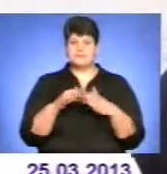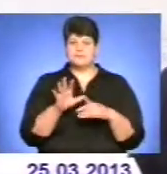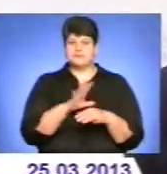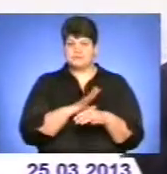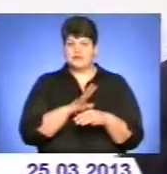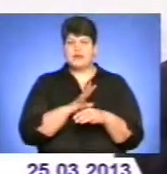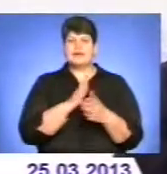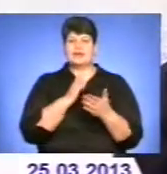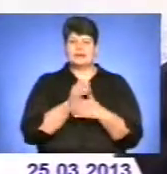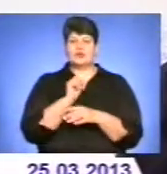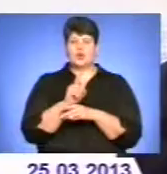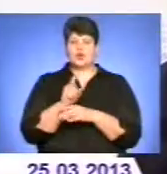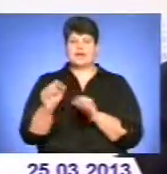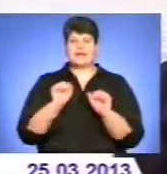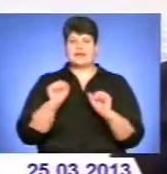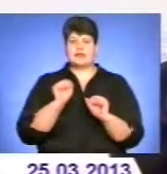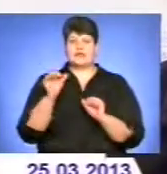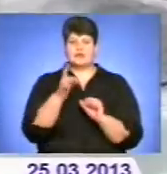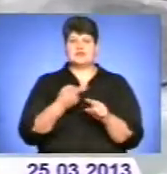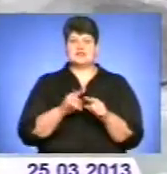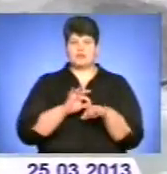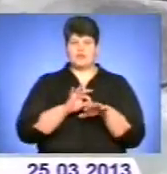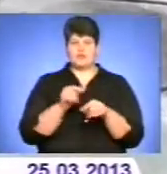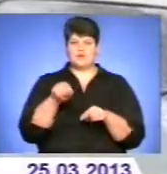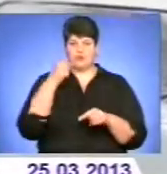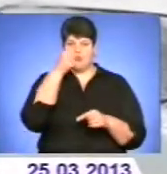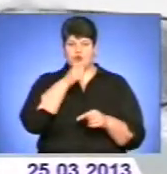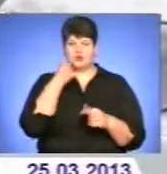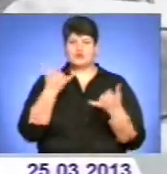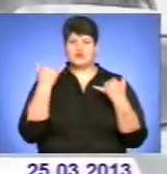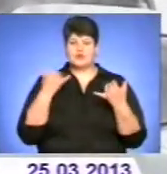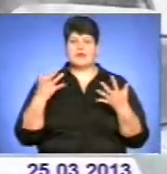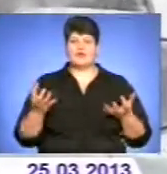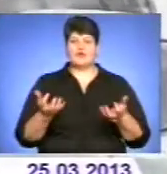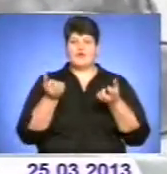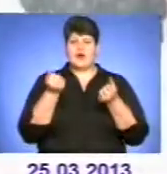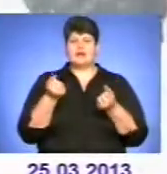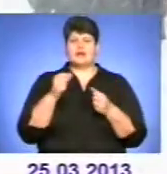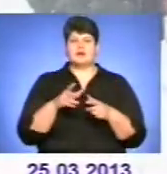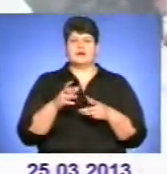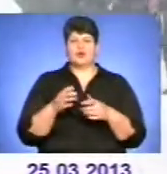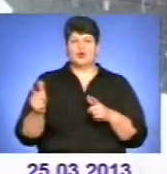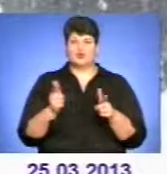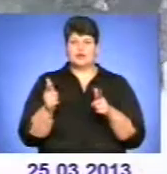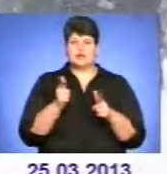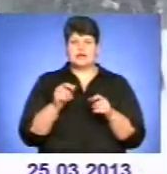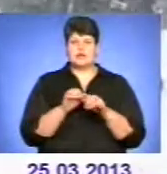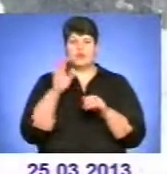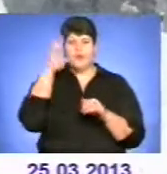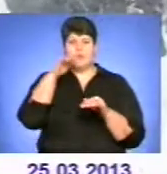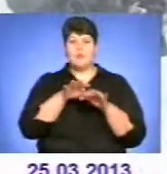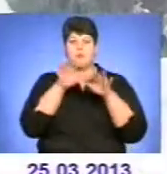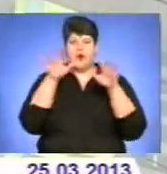доручення керівників району, і це проводиться в цьому році. Нині рятувальники також готуються до повени і підтоплень. Перевірили